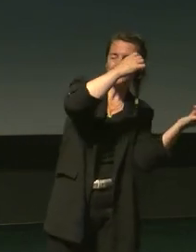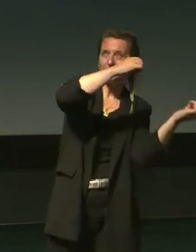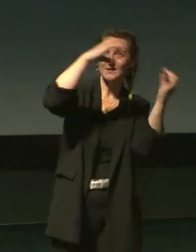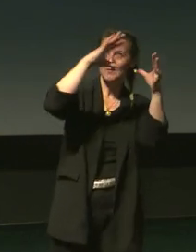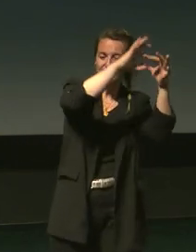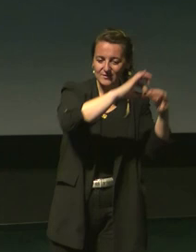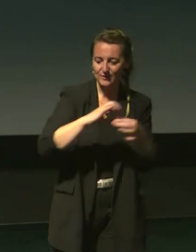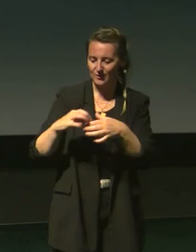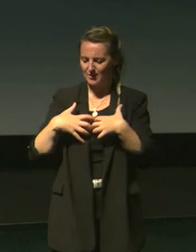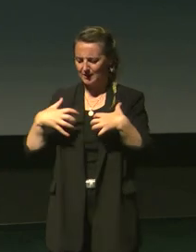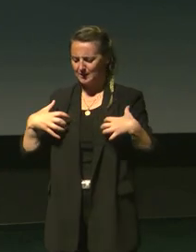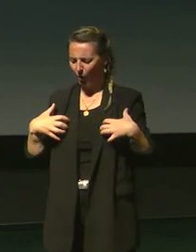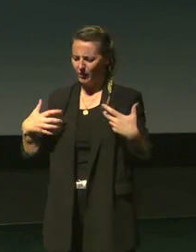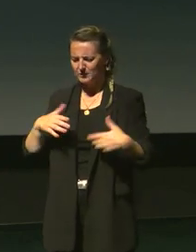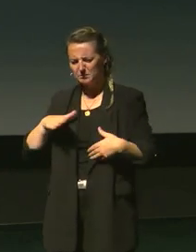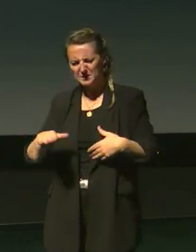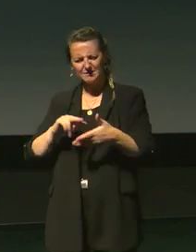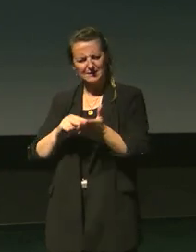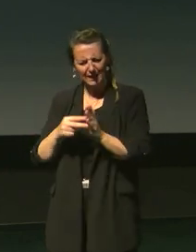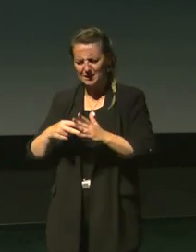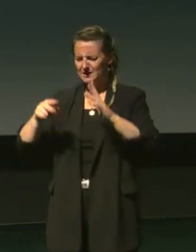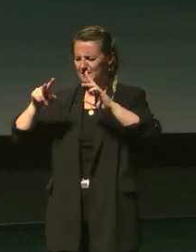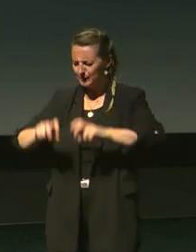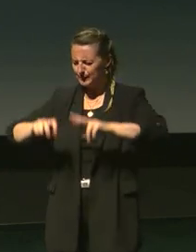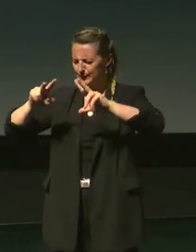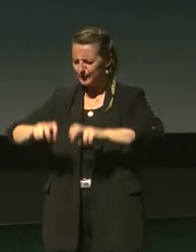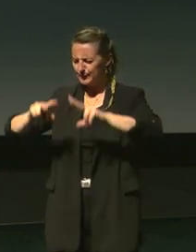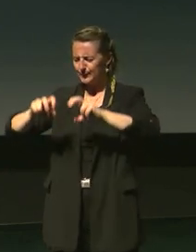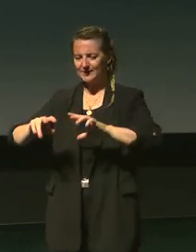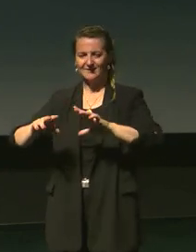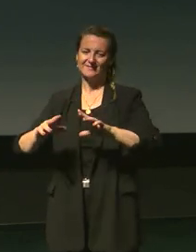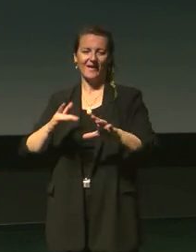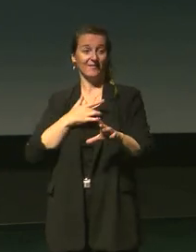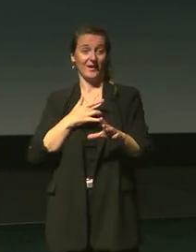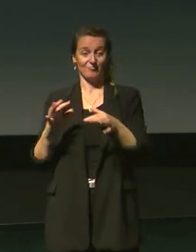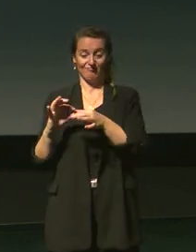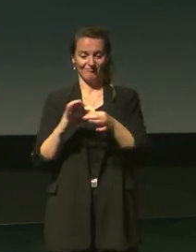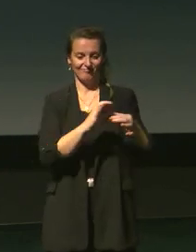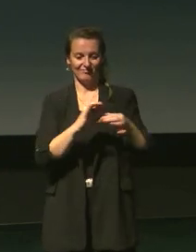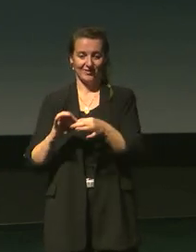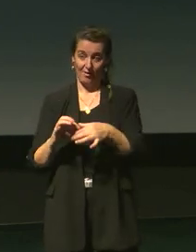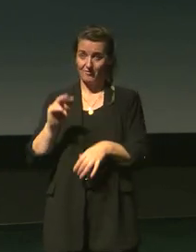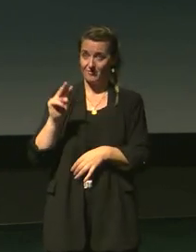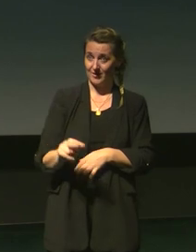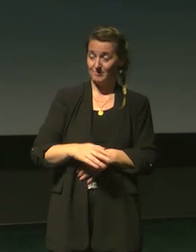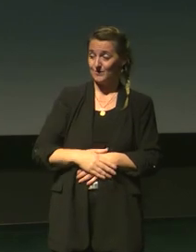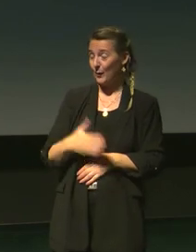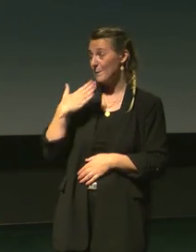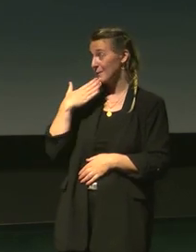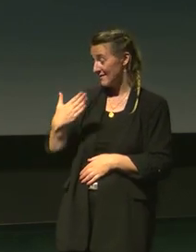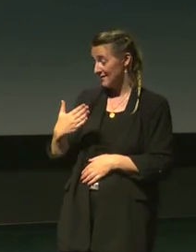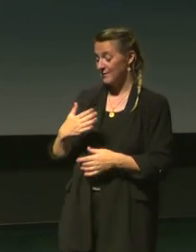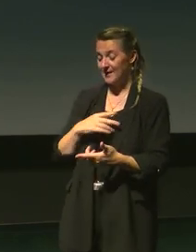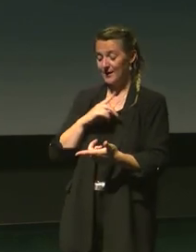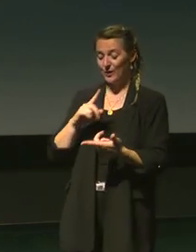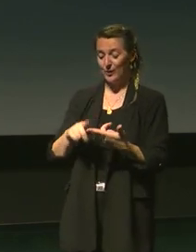quelque chose de technique ou de se faire exploiter le monde et je tenais à vous dire ça et